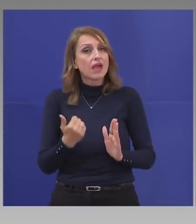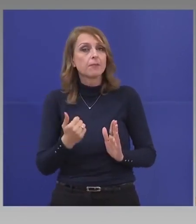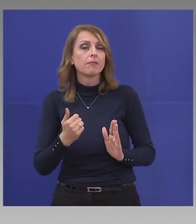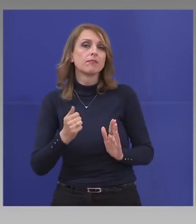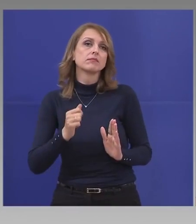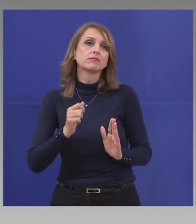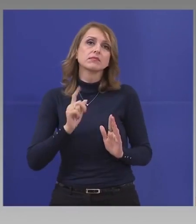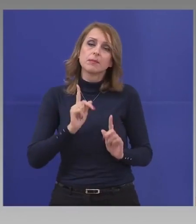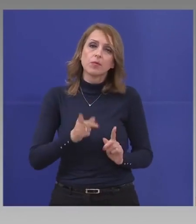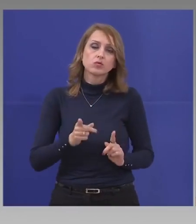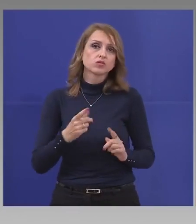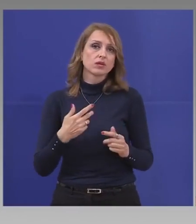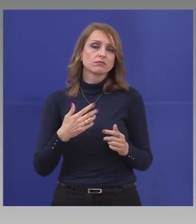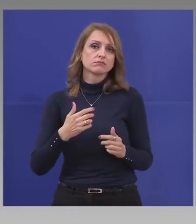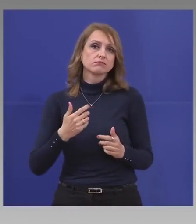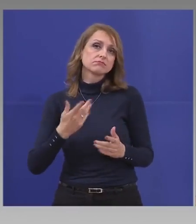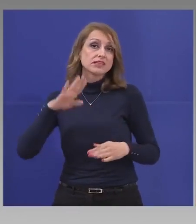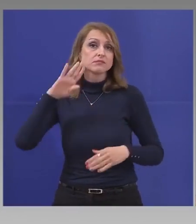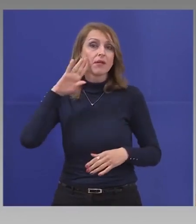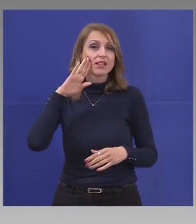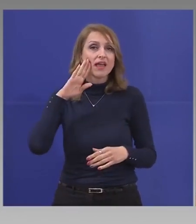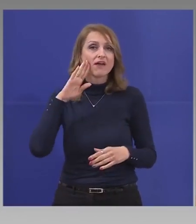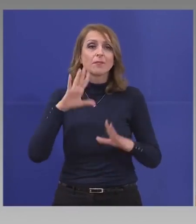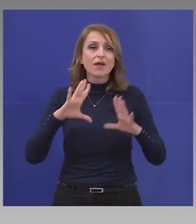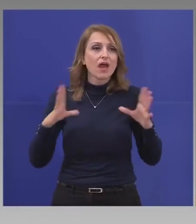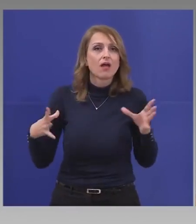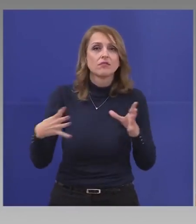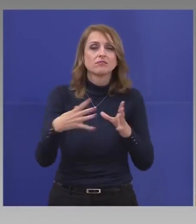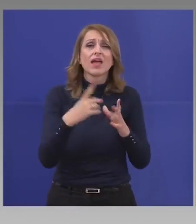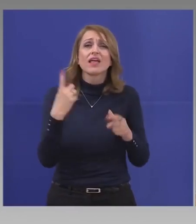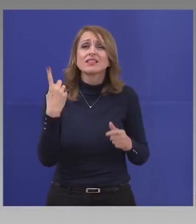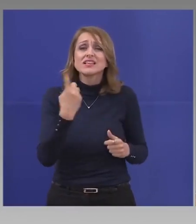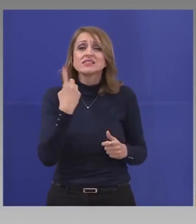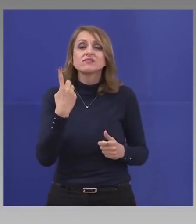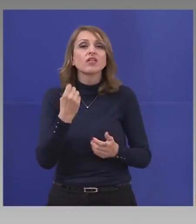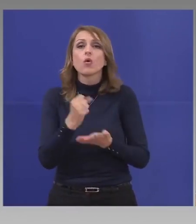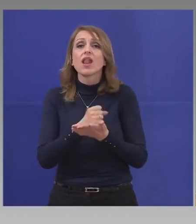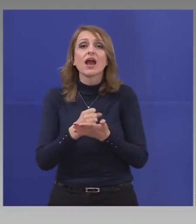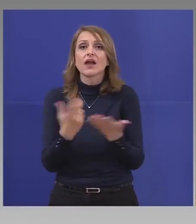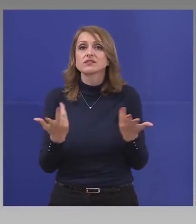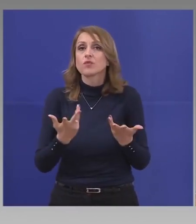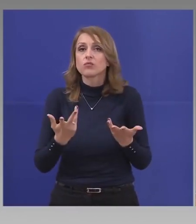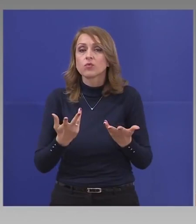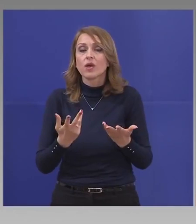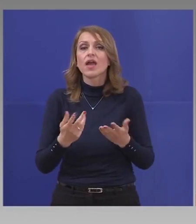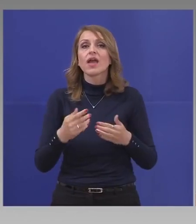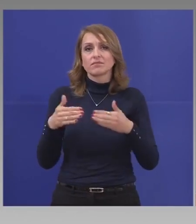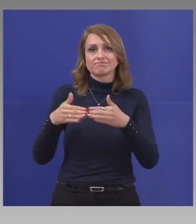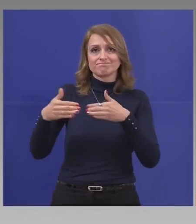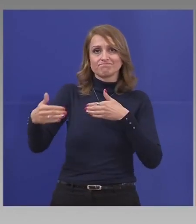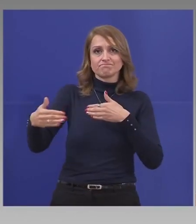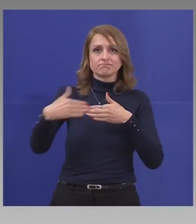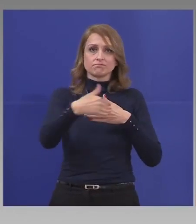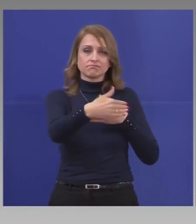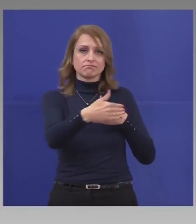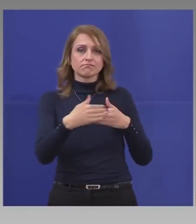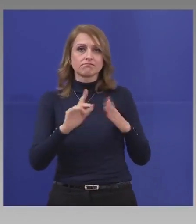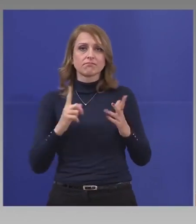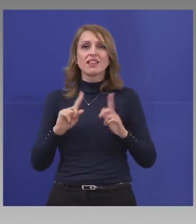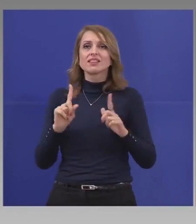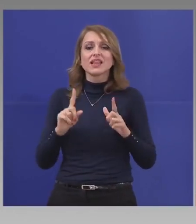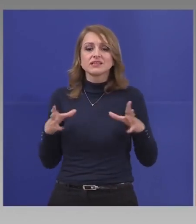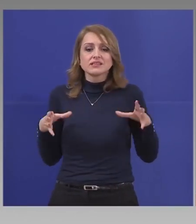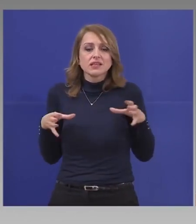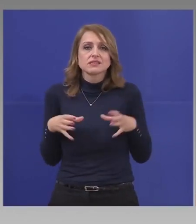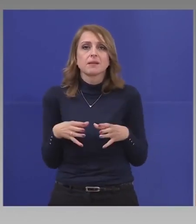да изпълняваме единственото, повтарям, лекарство, а социализацията. Или да не се